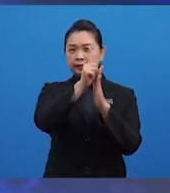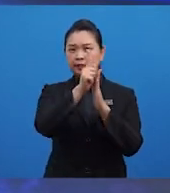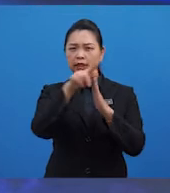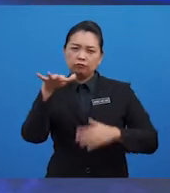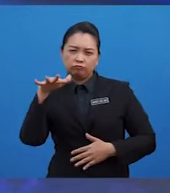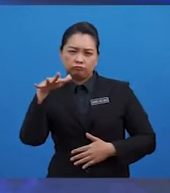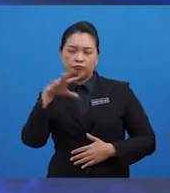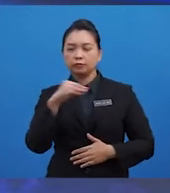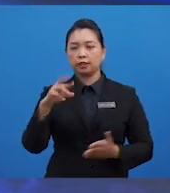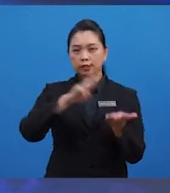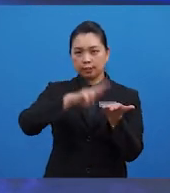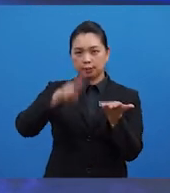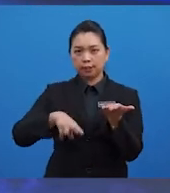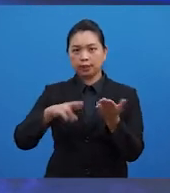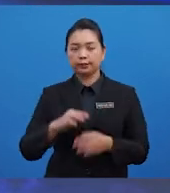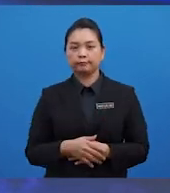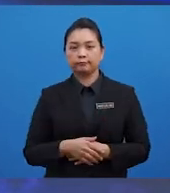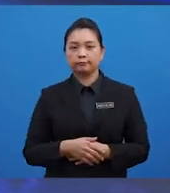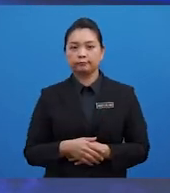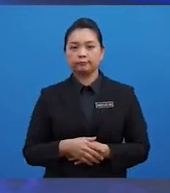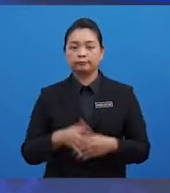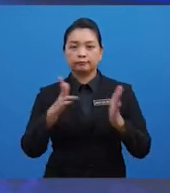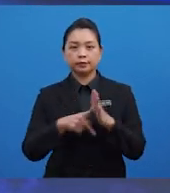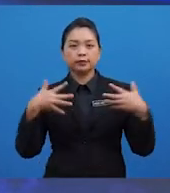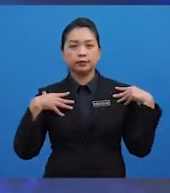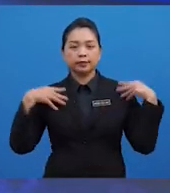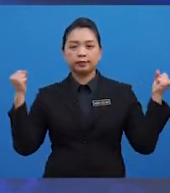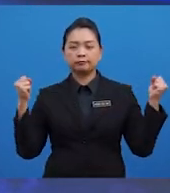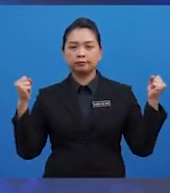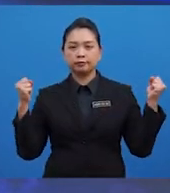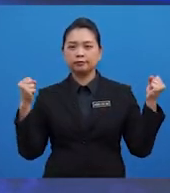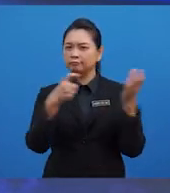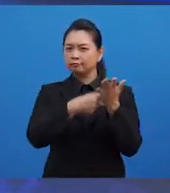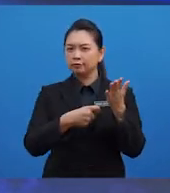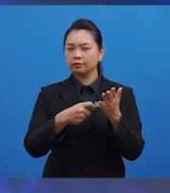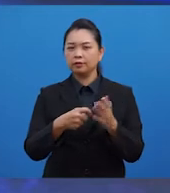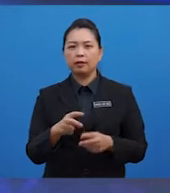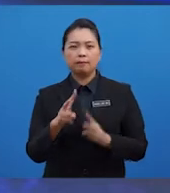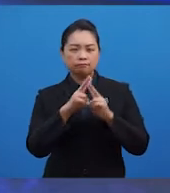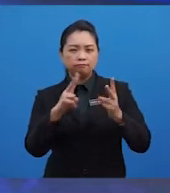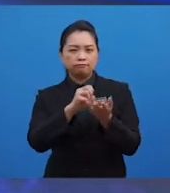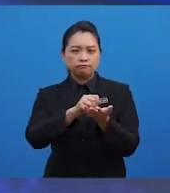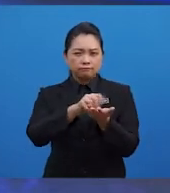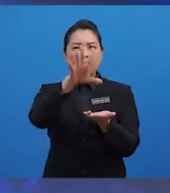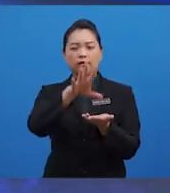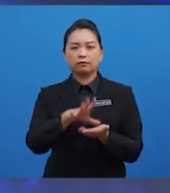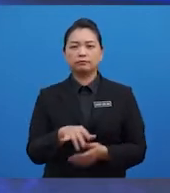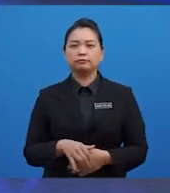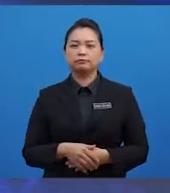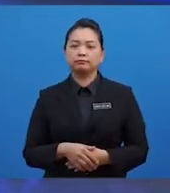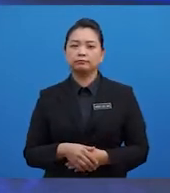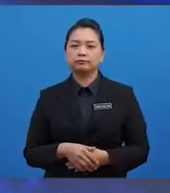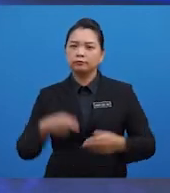sederhana dan juga rendah. Kesihatan diri merupakan harta yang paling berharga namun ramai yang tidak